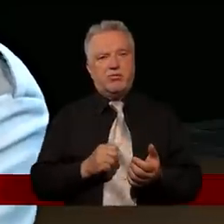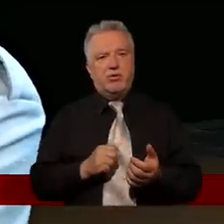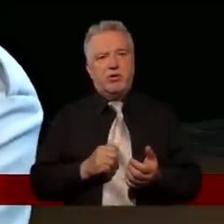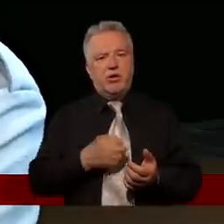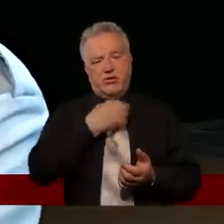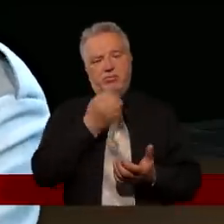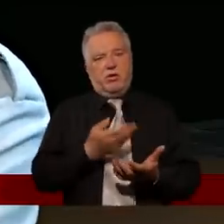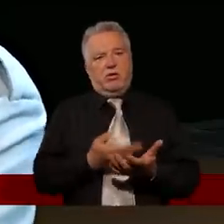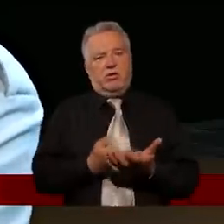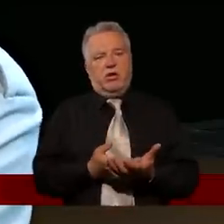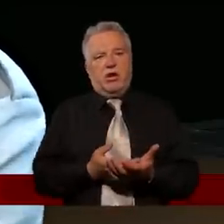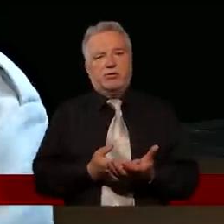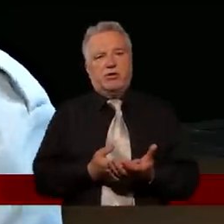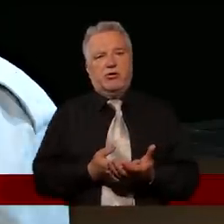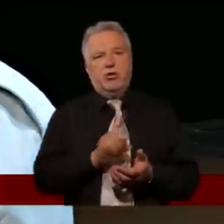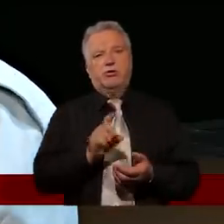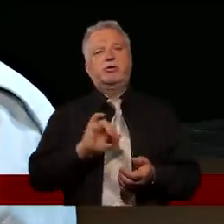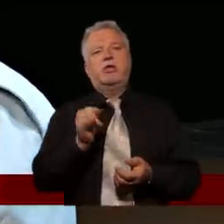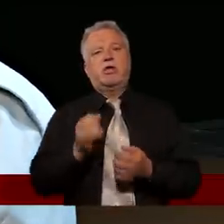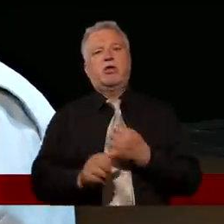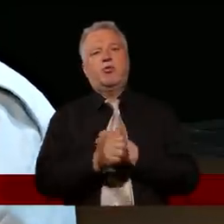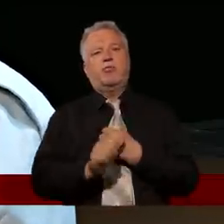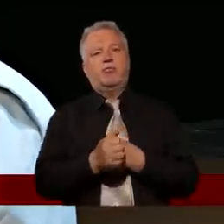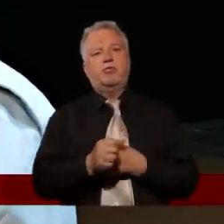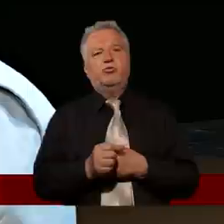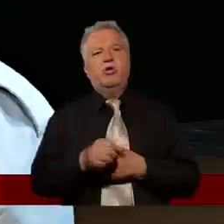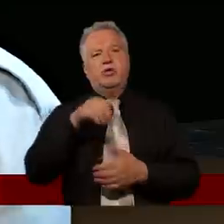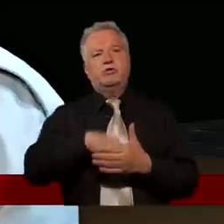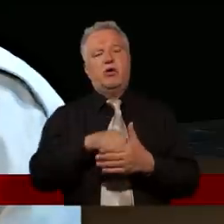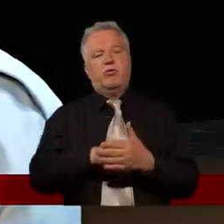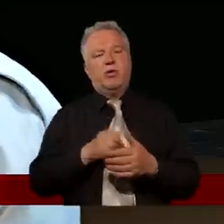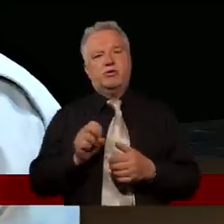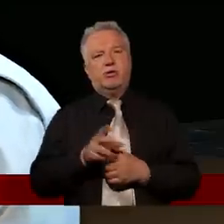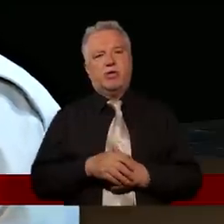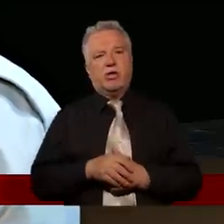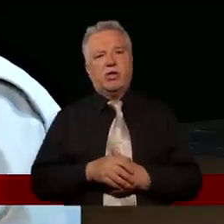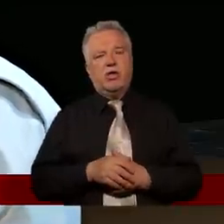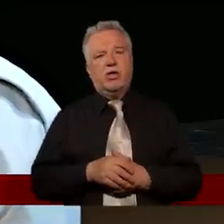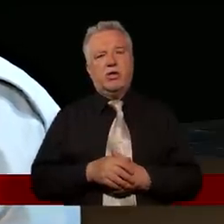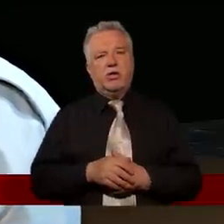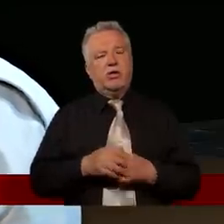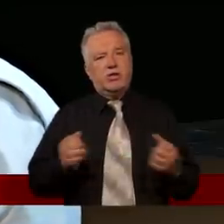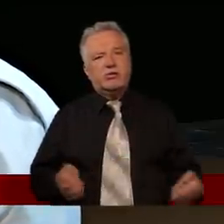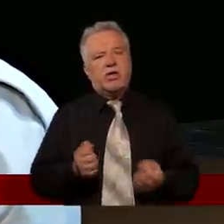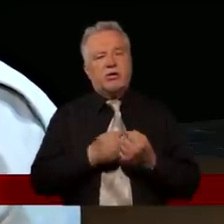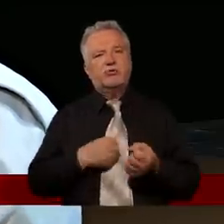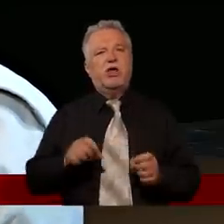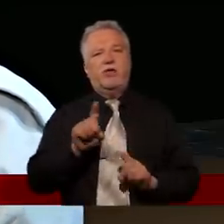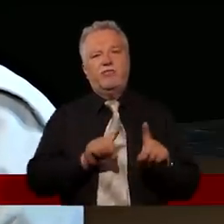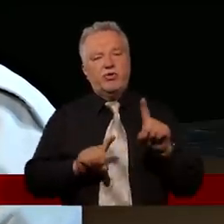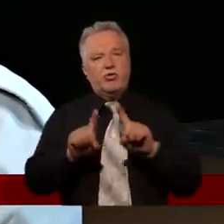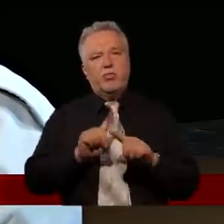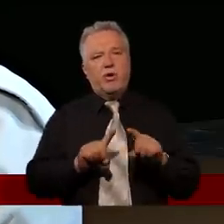dlaczego, z jakiego powodu. Spróbować wyjaśnić, co było przyczyną takiego ani innego zachowania. Jak gdyby staram się, znaczy jak gdyby staram się go